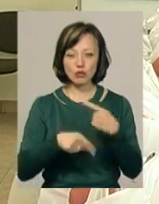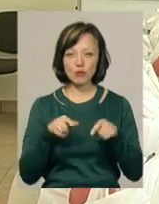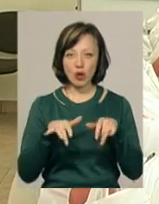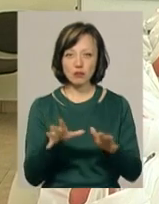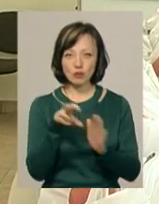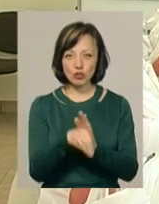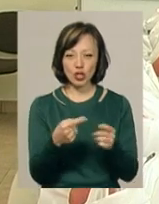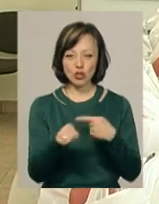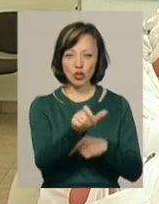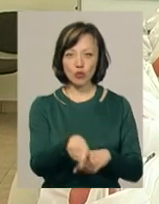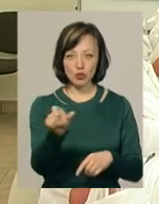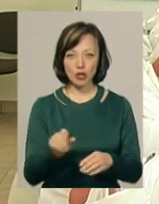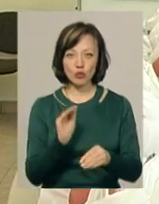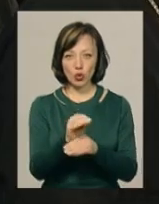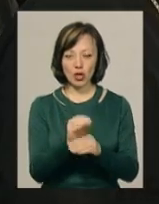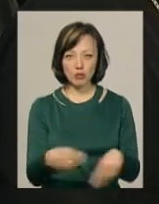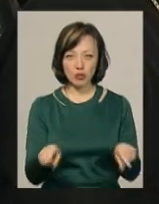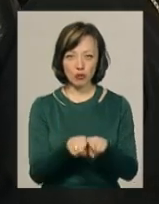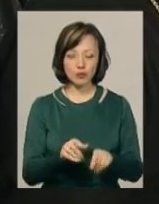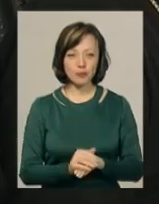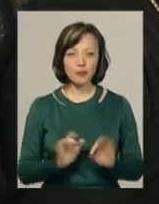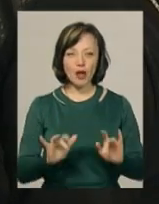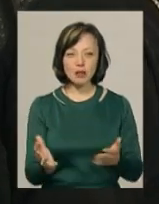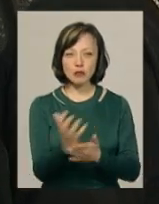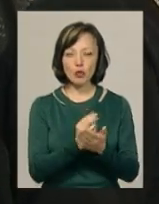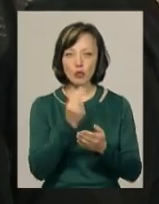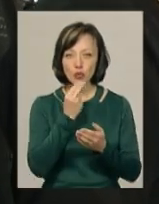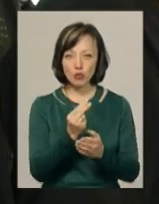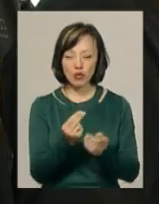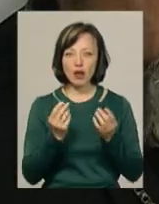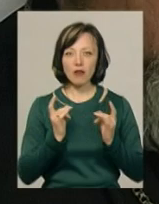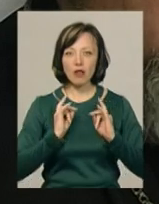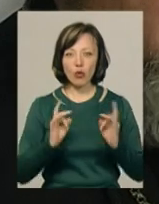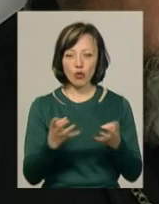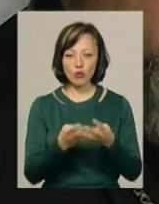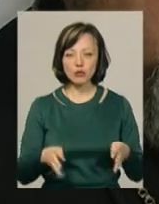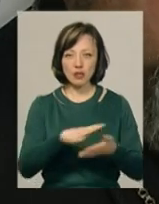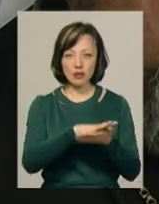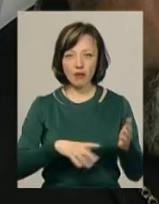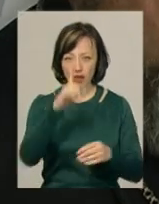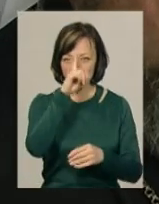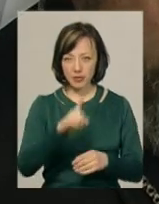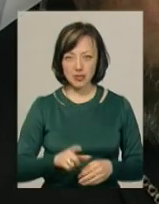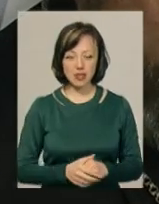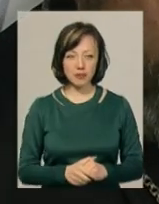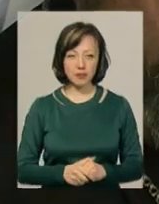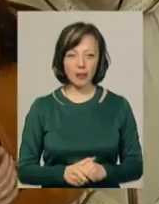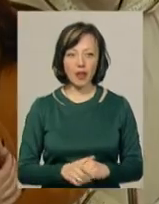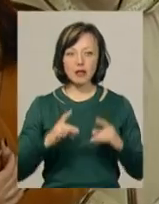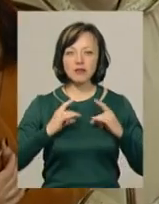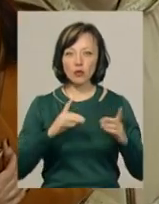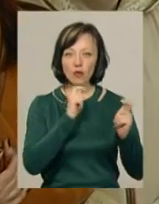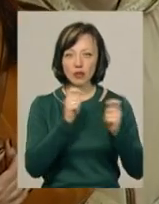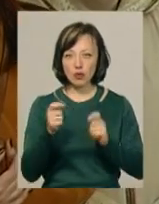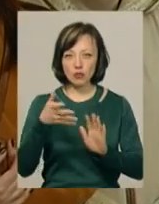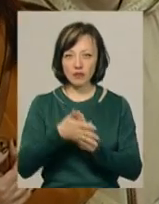акцію включаємо інших людей, додаємо також». Акція зі збору продуктів для великоднього кошика тривала на Хмельниччині місяць, каже Марина Березюк. На святкові